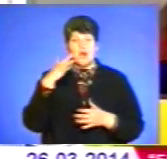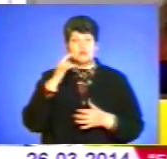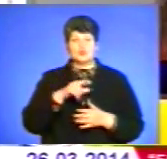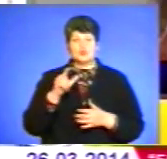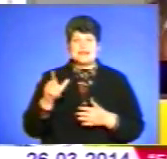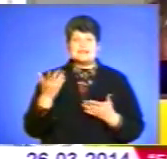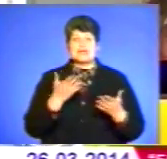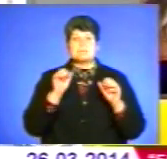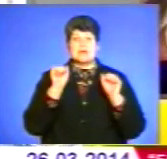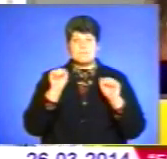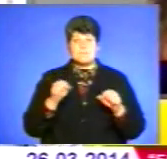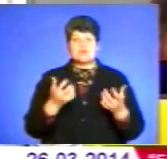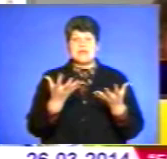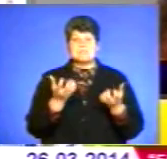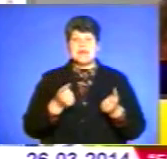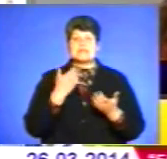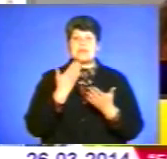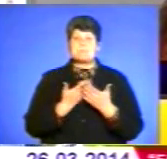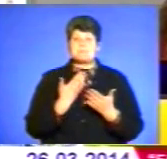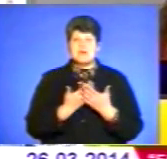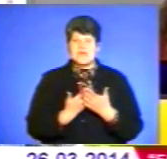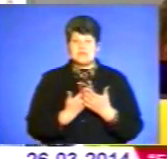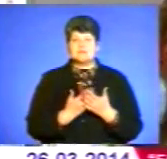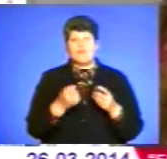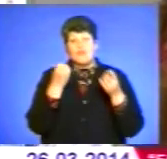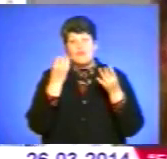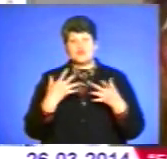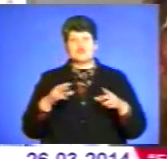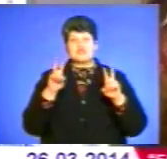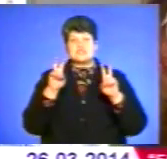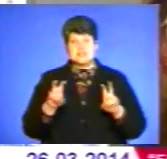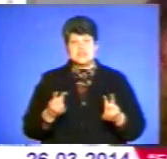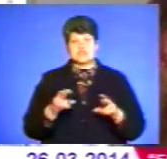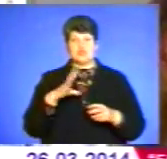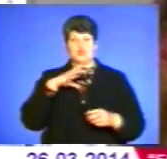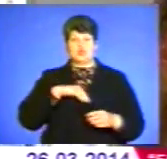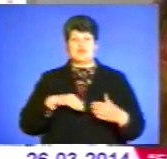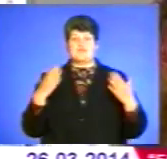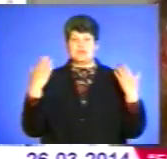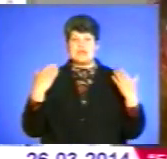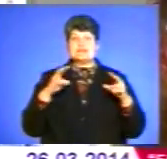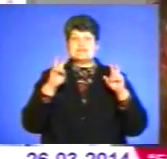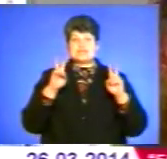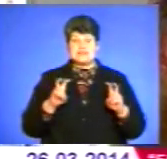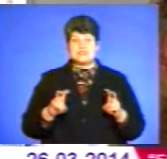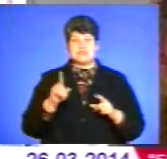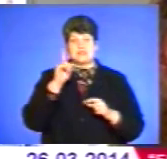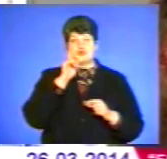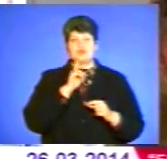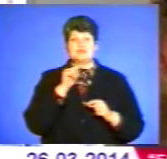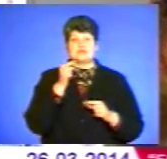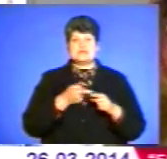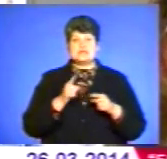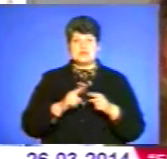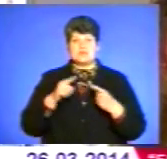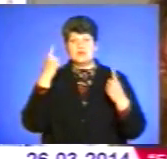з яких можна берети приклад. Також просто сидиш і душа відпочиває, сидиш і насолоджуєшся цими творами